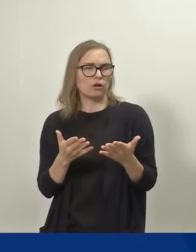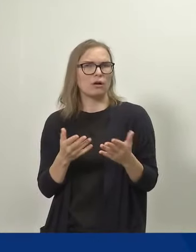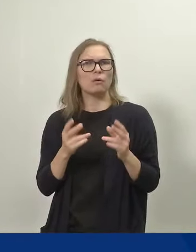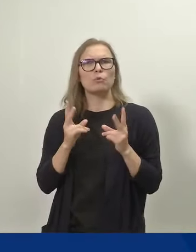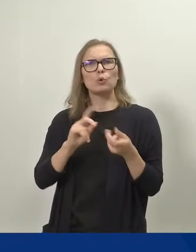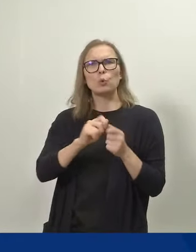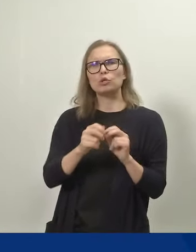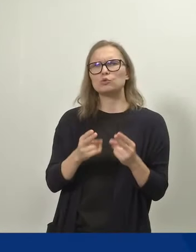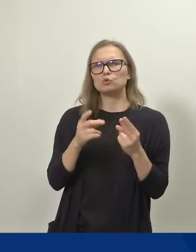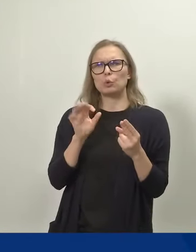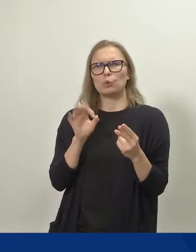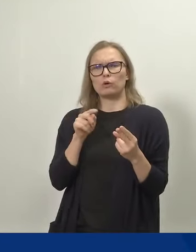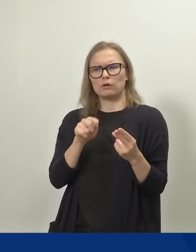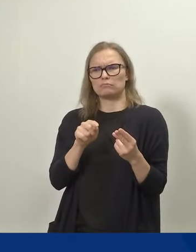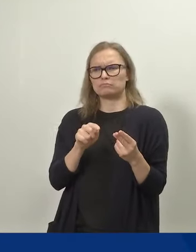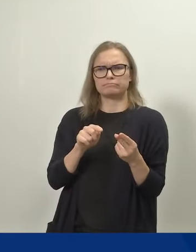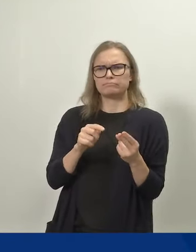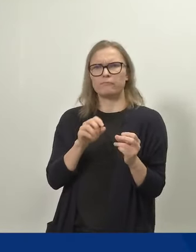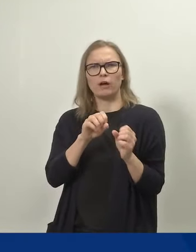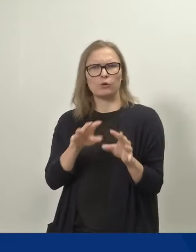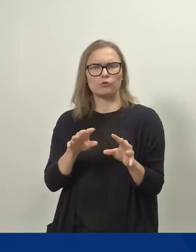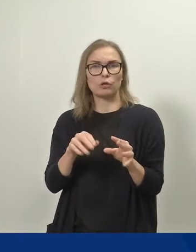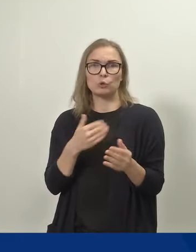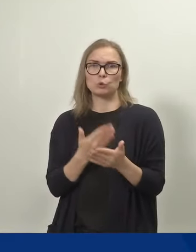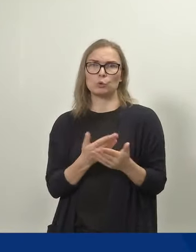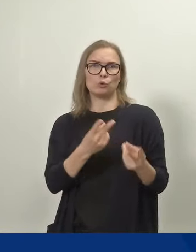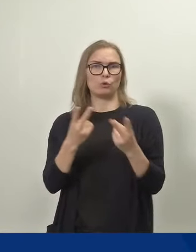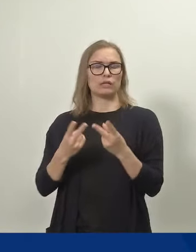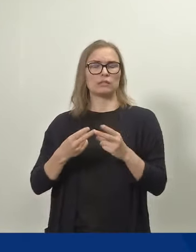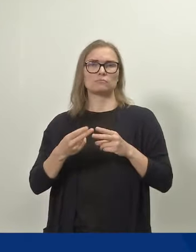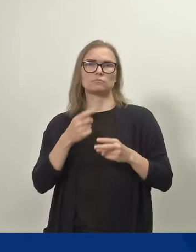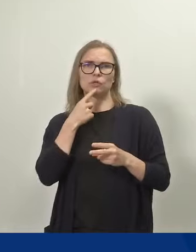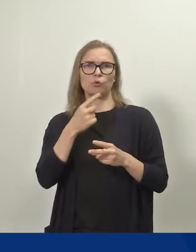sitä isien lyhyempää kotonaoloa sillä, että tulot putoavat.